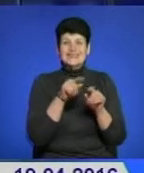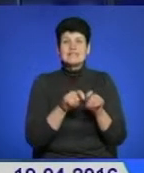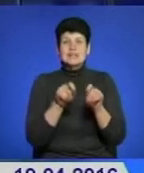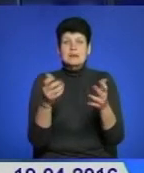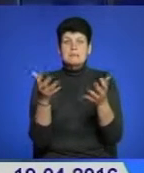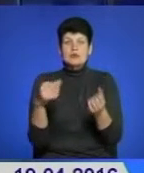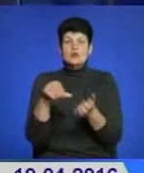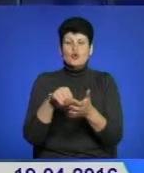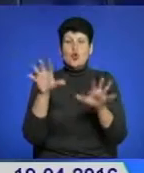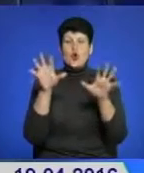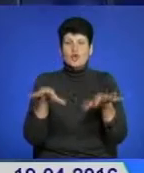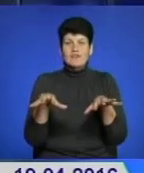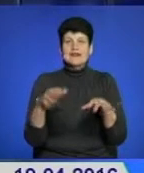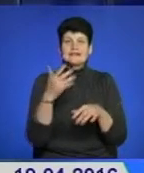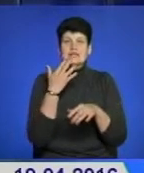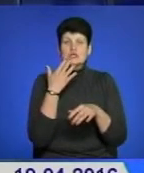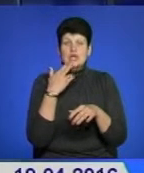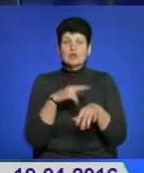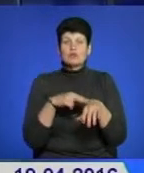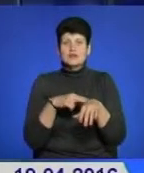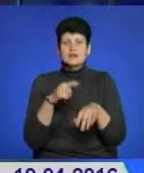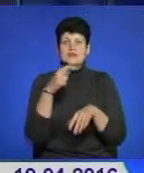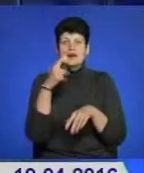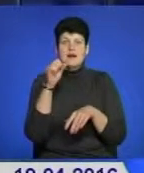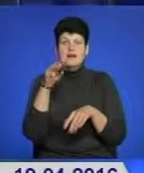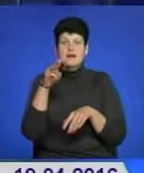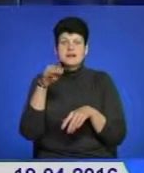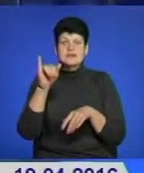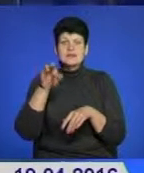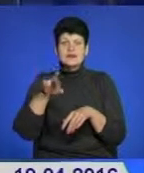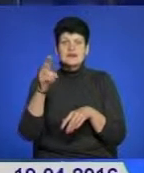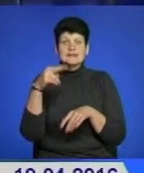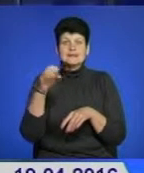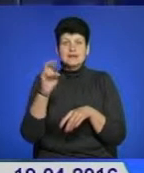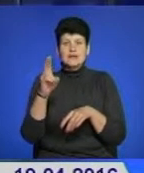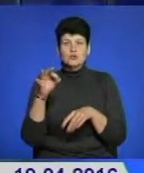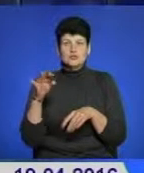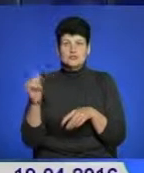голова Національної поліції України Хатія Деканоїдзе. Подробиці у завтрашньому випуску «Вістей ТТБ».